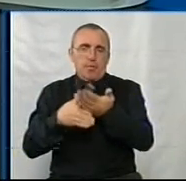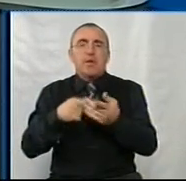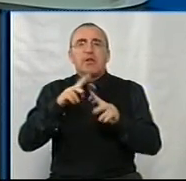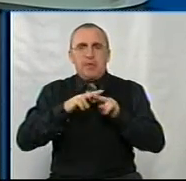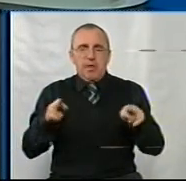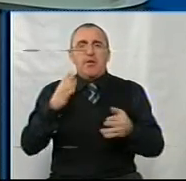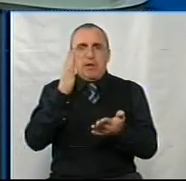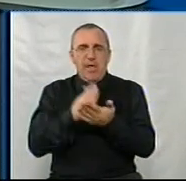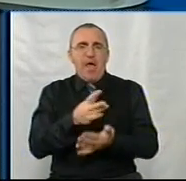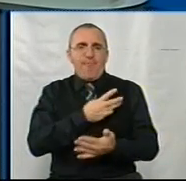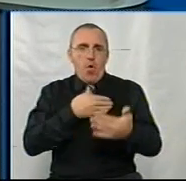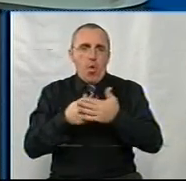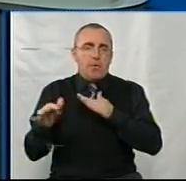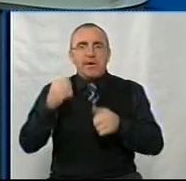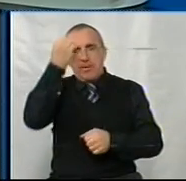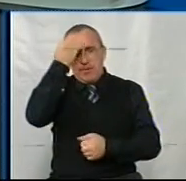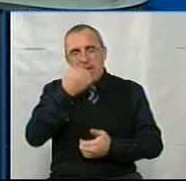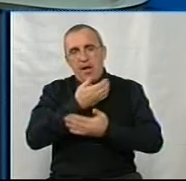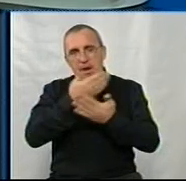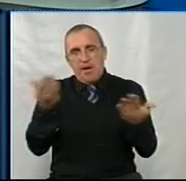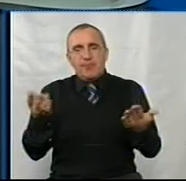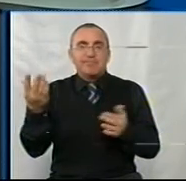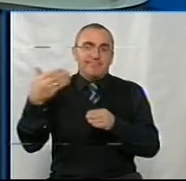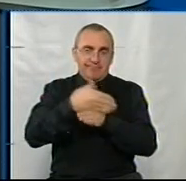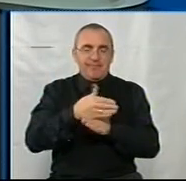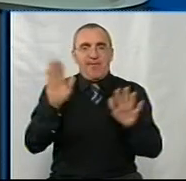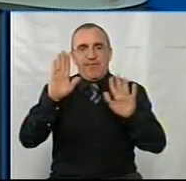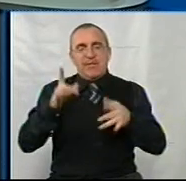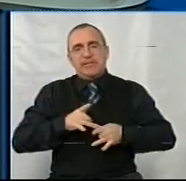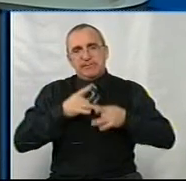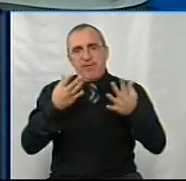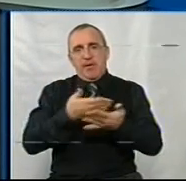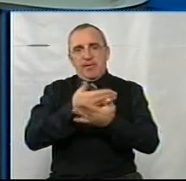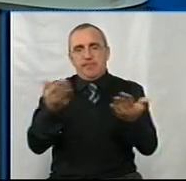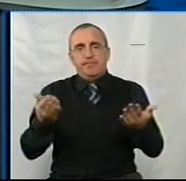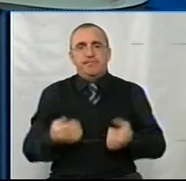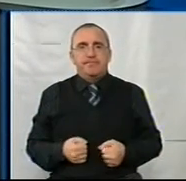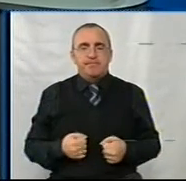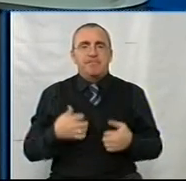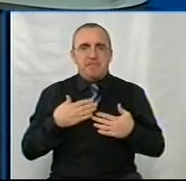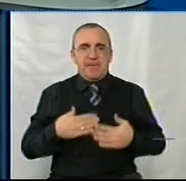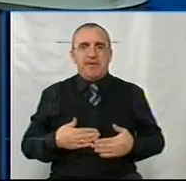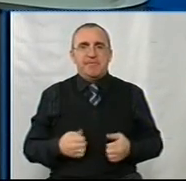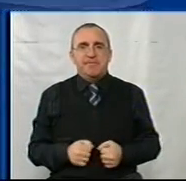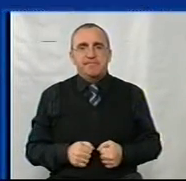ви теж вже є волонтерами. Дякую, що дивились, я дякую вам, що ви прийшли, вітаю вас у святом. Дякую, приємно було, приємно.